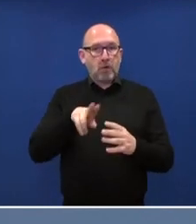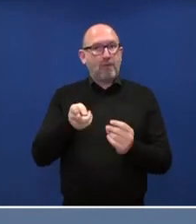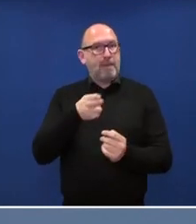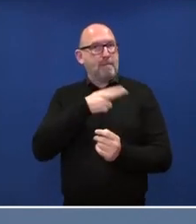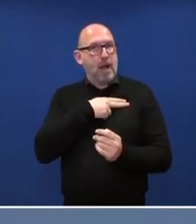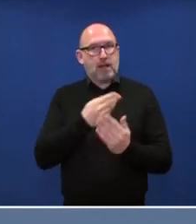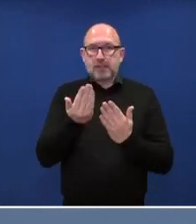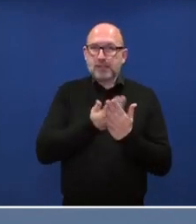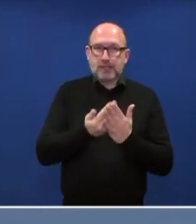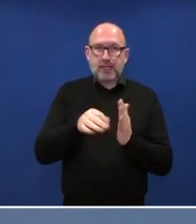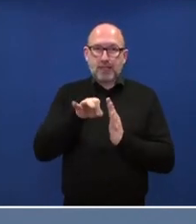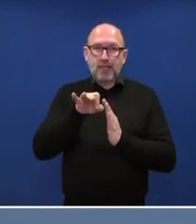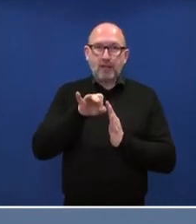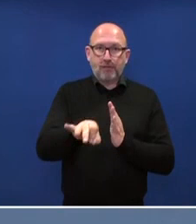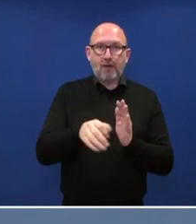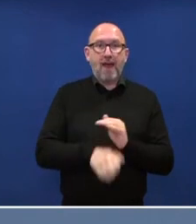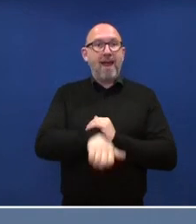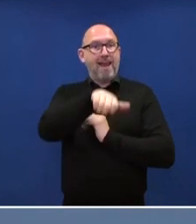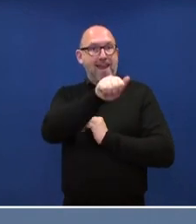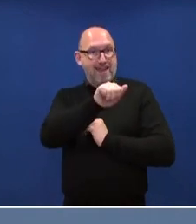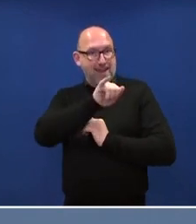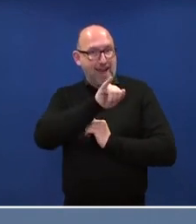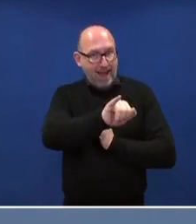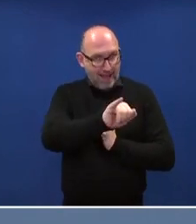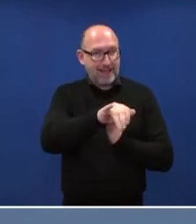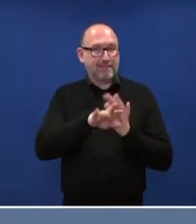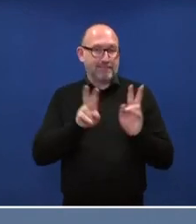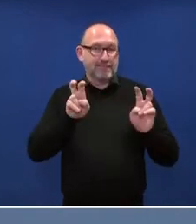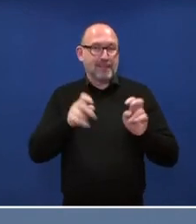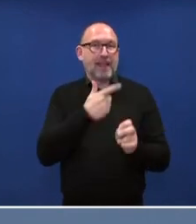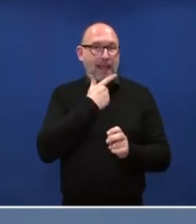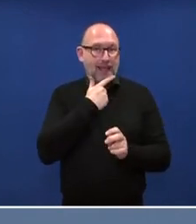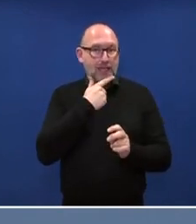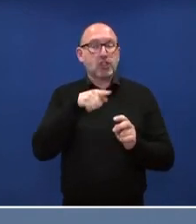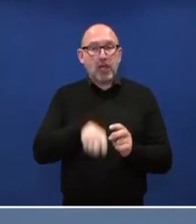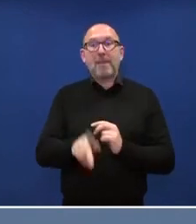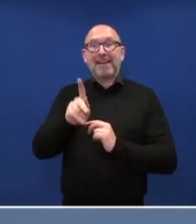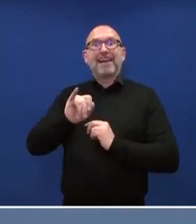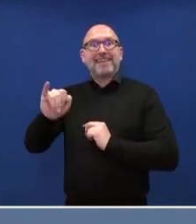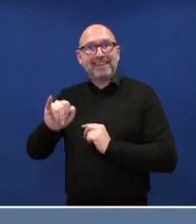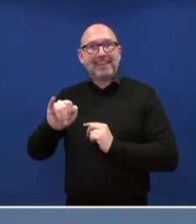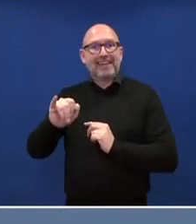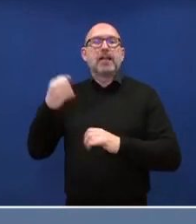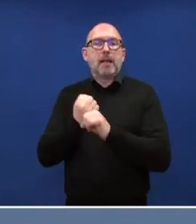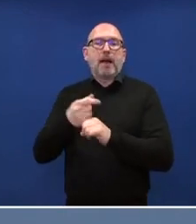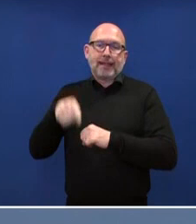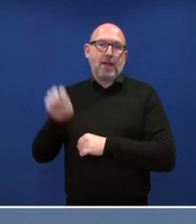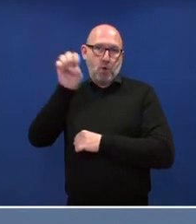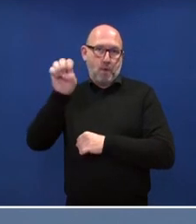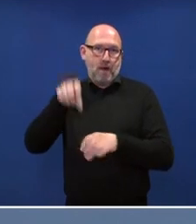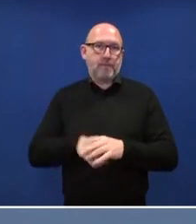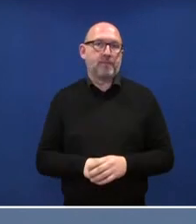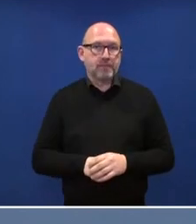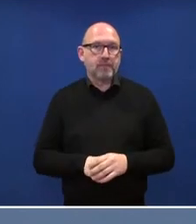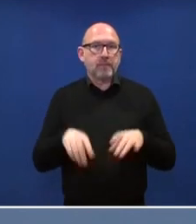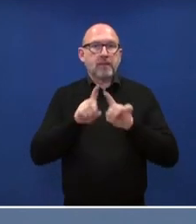einer AI, also Übersetzung KI, made in Europe gemacht werden. Zudem stehen insbesondere die